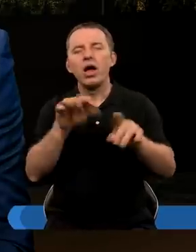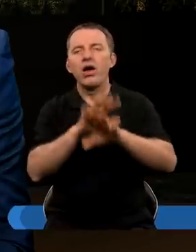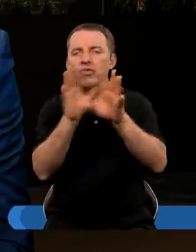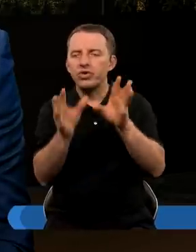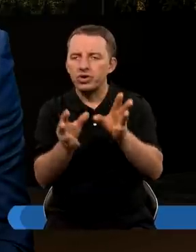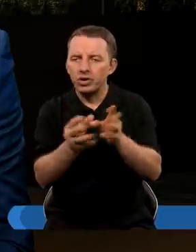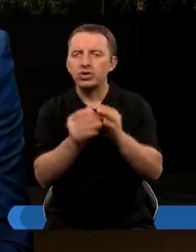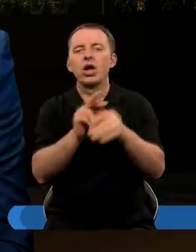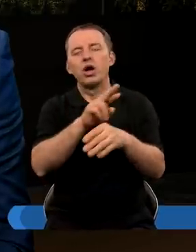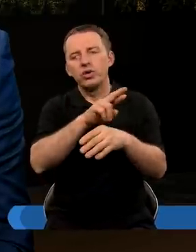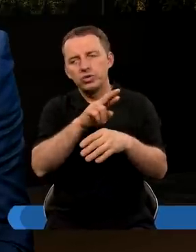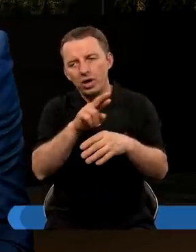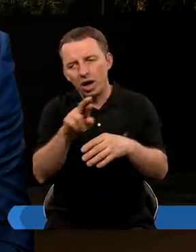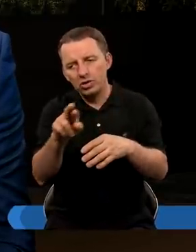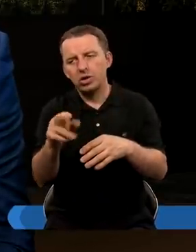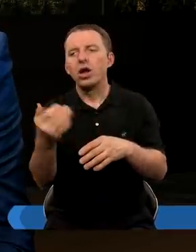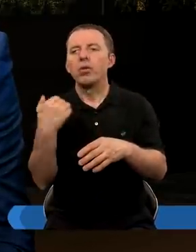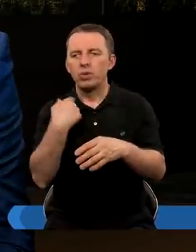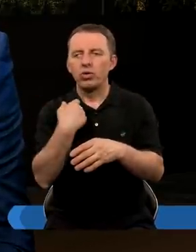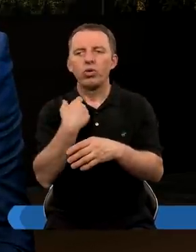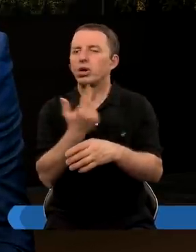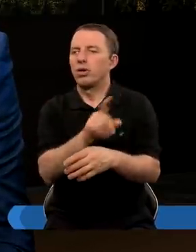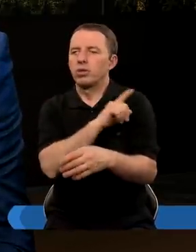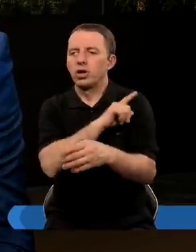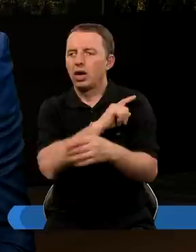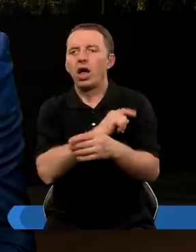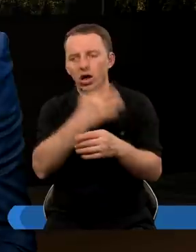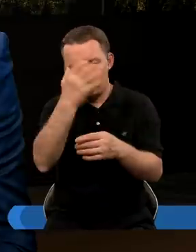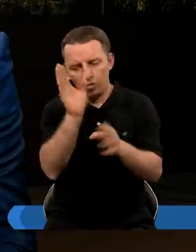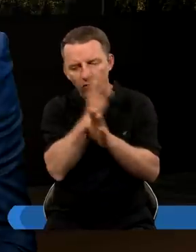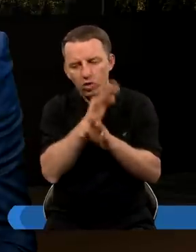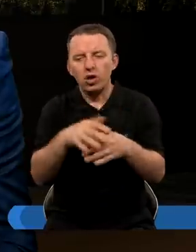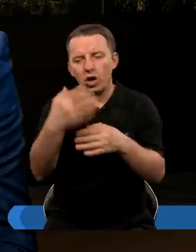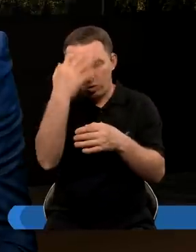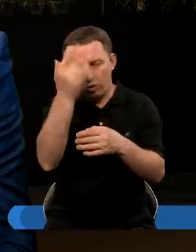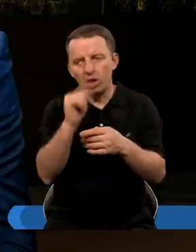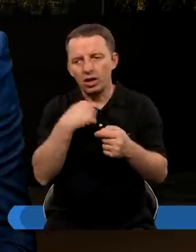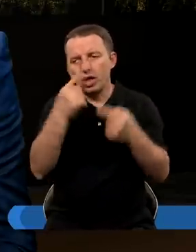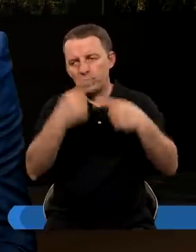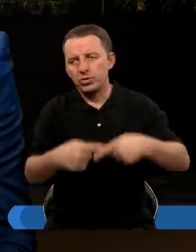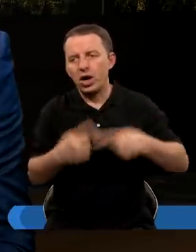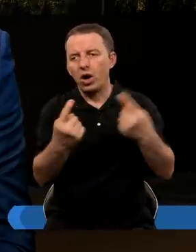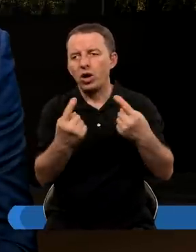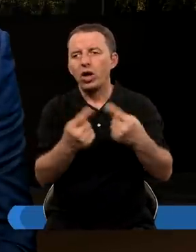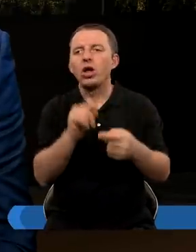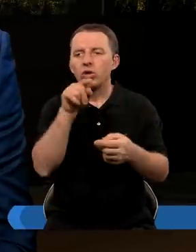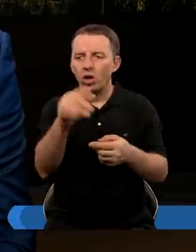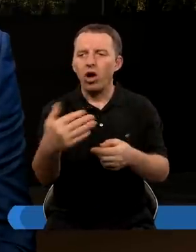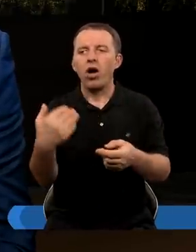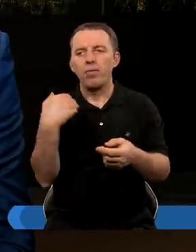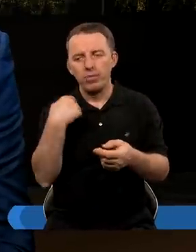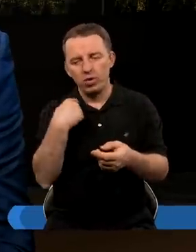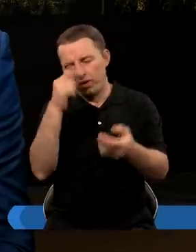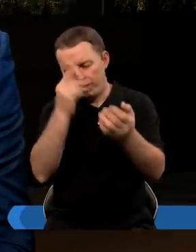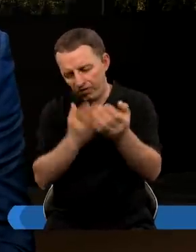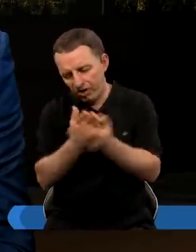wszystkie rzeczy nie były przestrzegane na dworze króla Babilonu. My o tym jesteśmy przekonani. Więc w tym momencie oni po